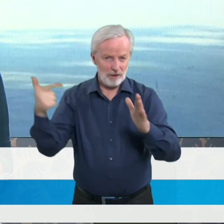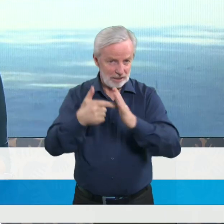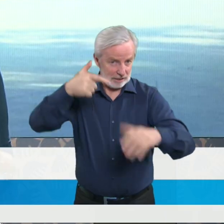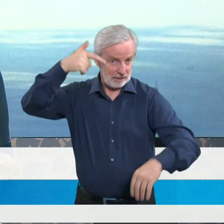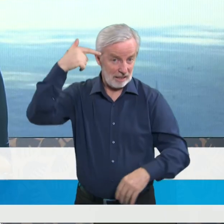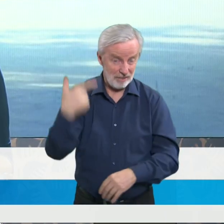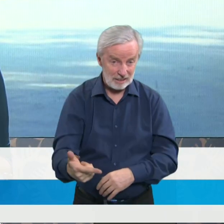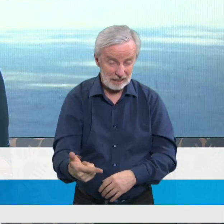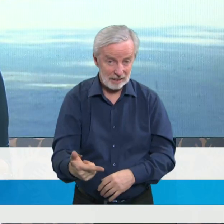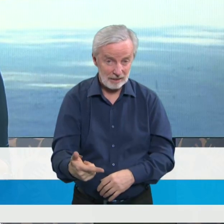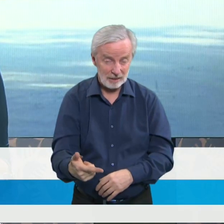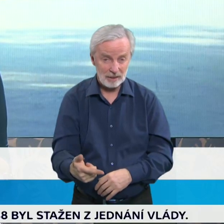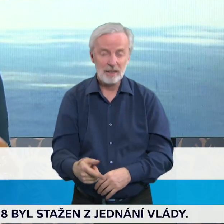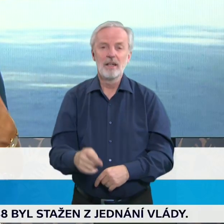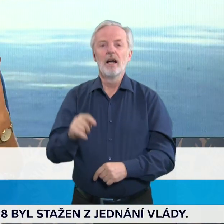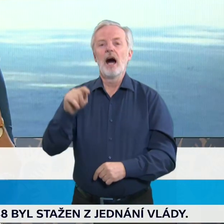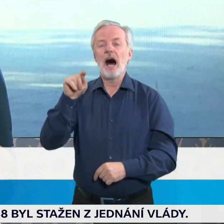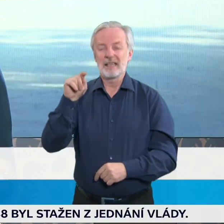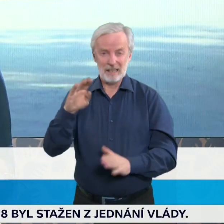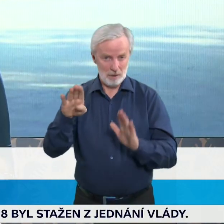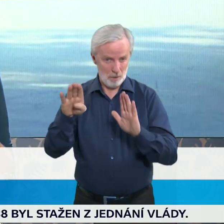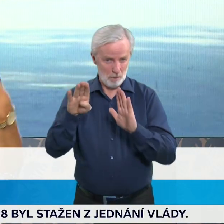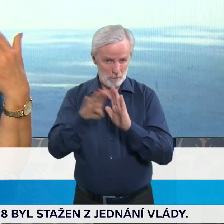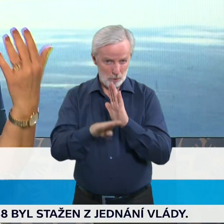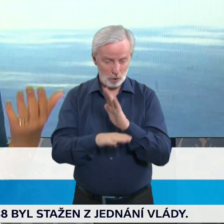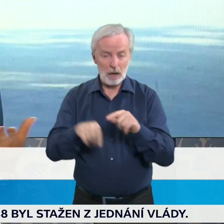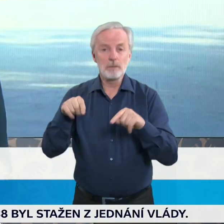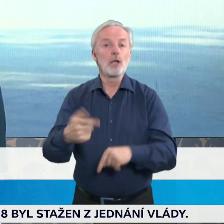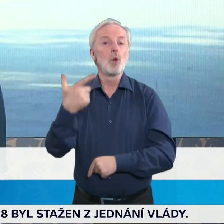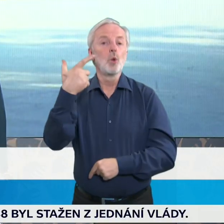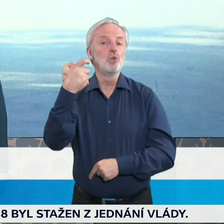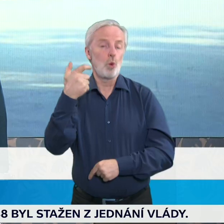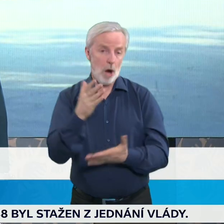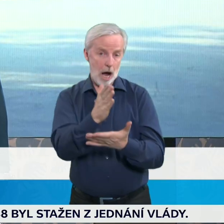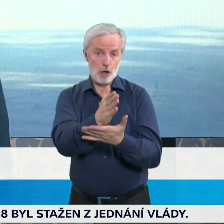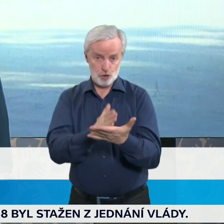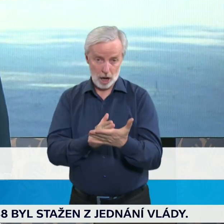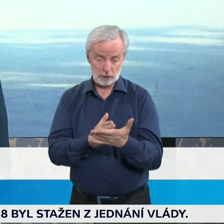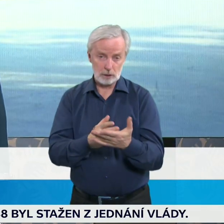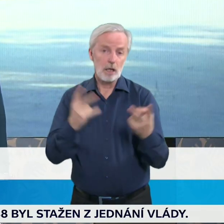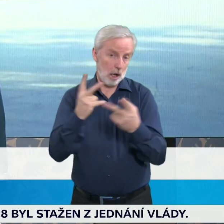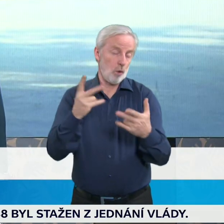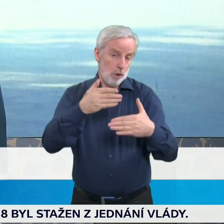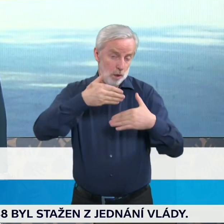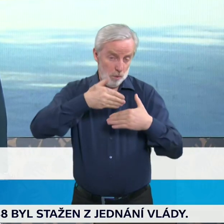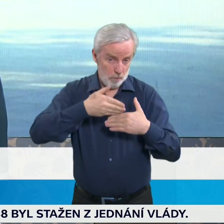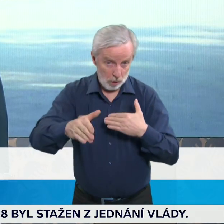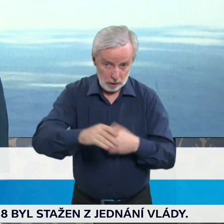tento program vlastně bude mít druhou výzvu, to znamená, že pokračuje, pokračuje ještě do 28